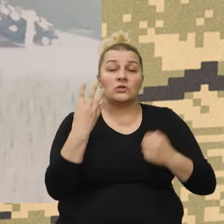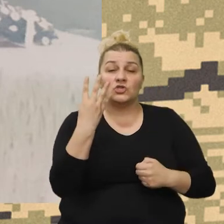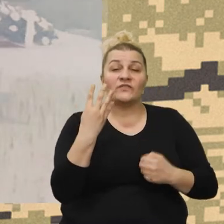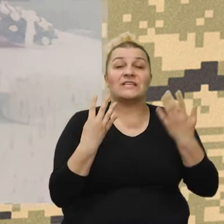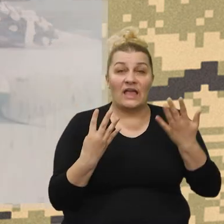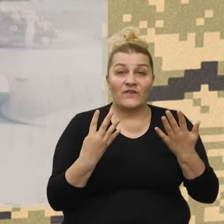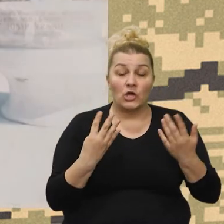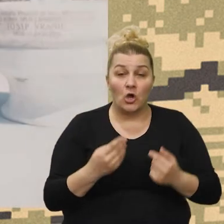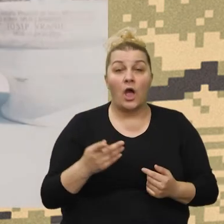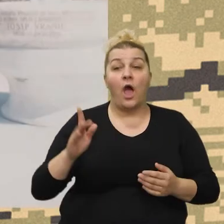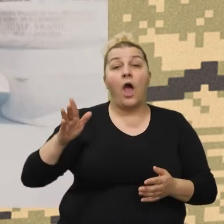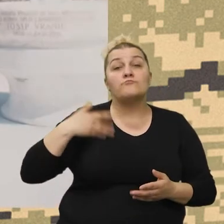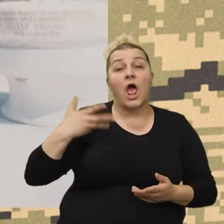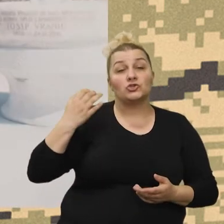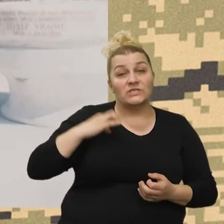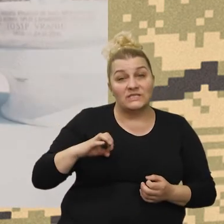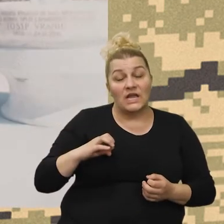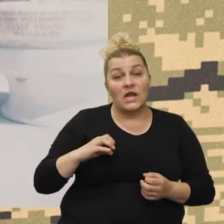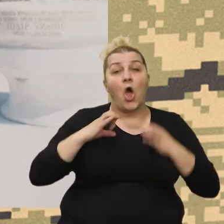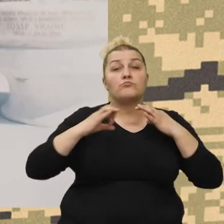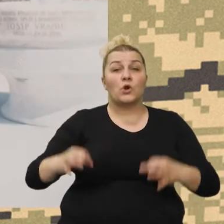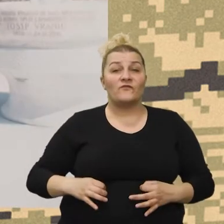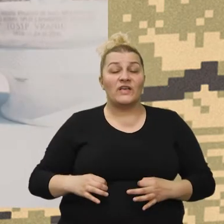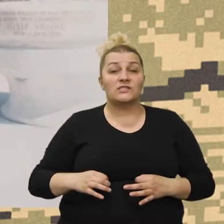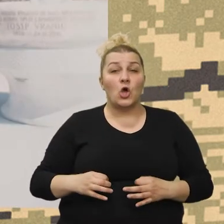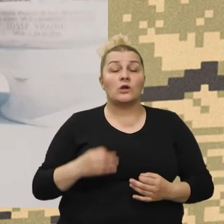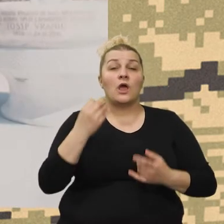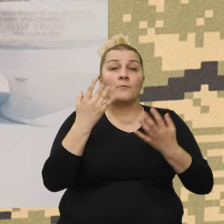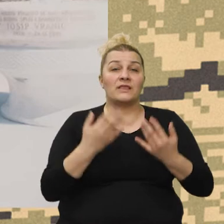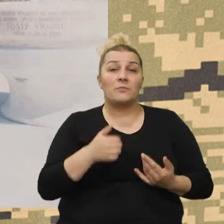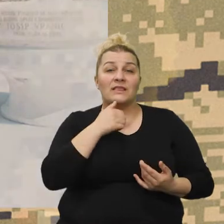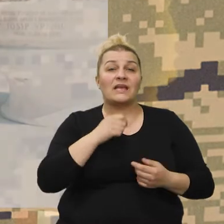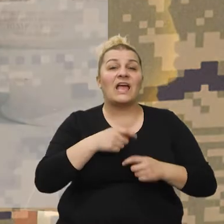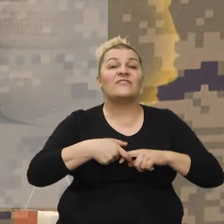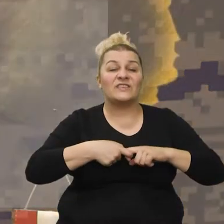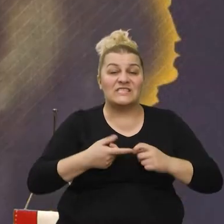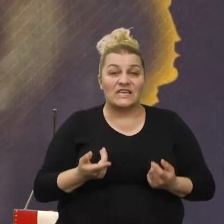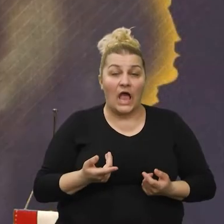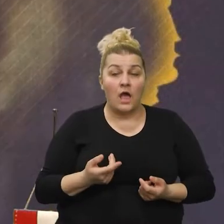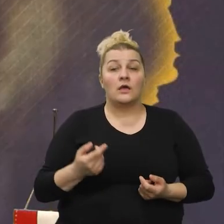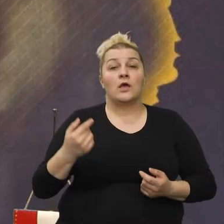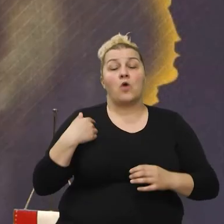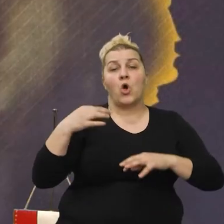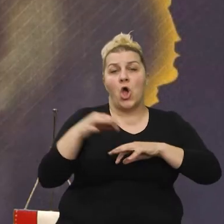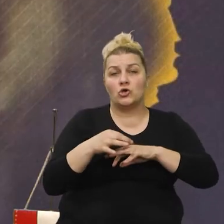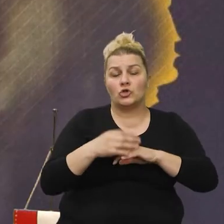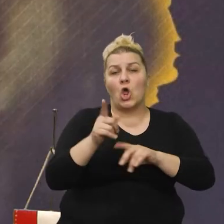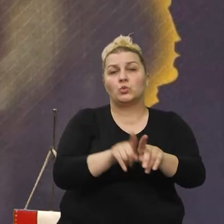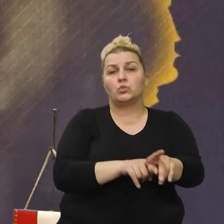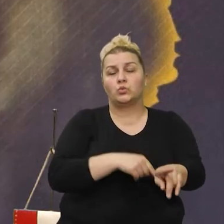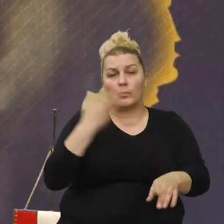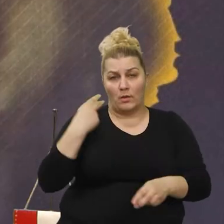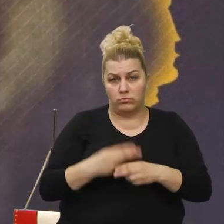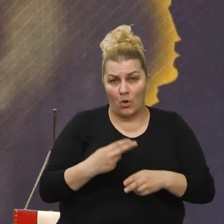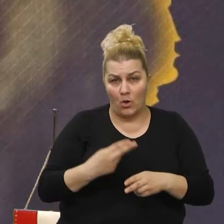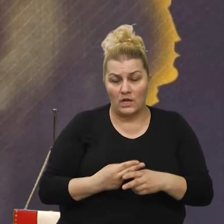mnađi sin je profesor fizike i matematike. Supruga je dugo vremena bila bolesna.